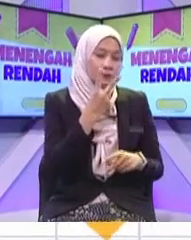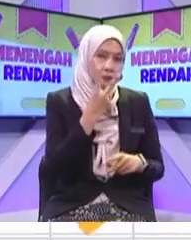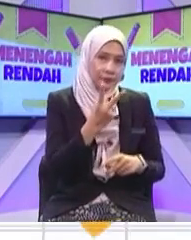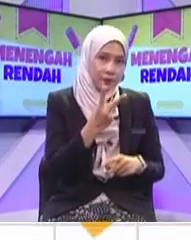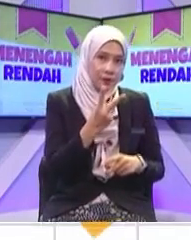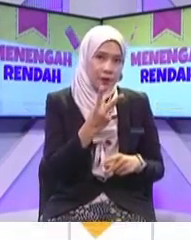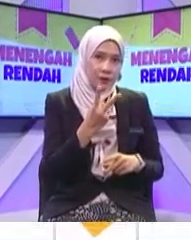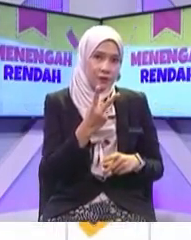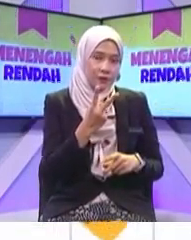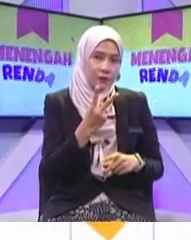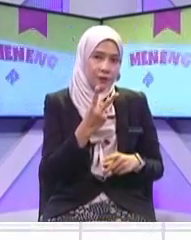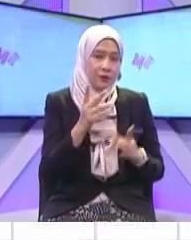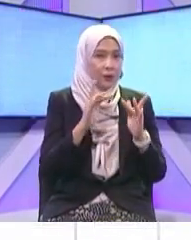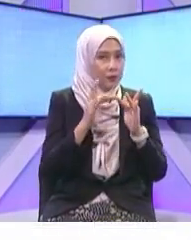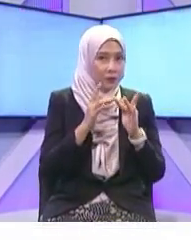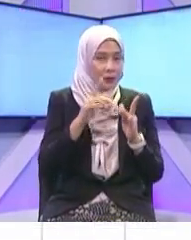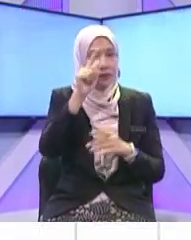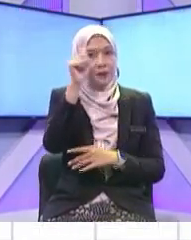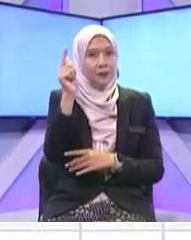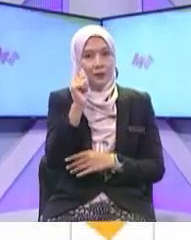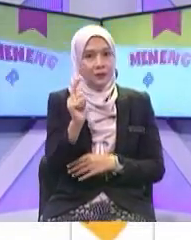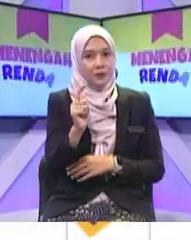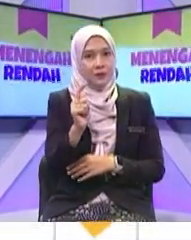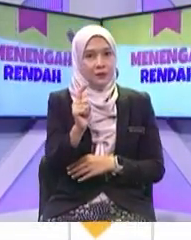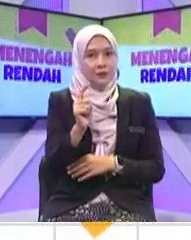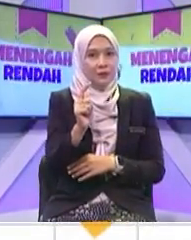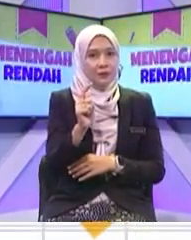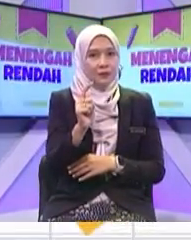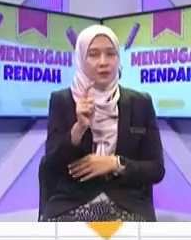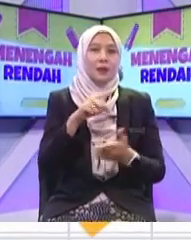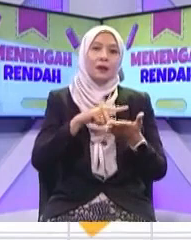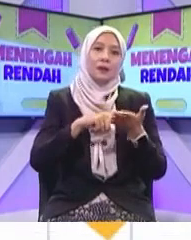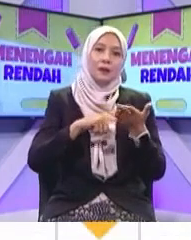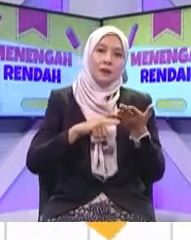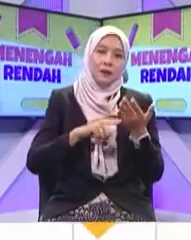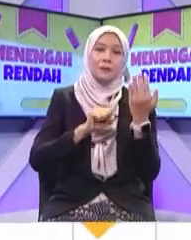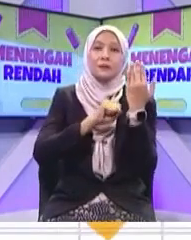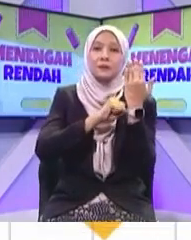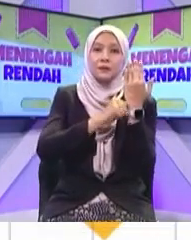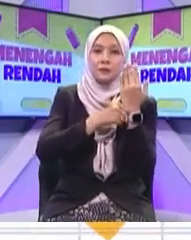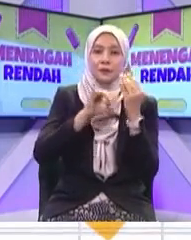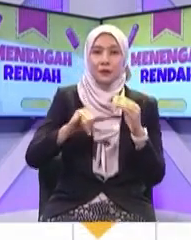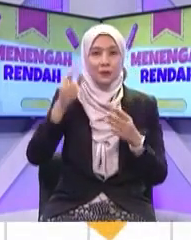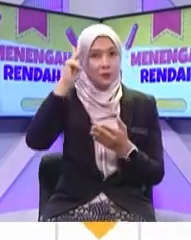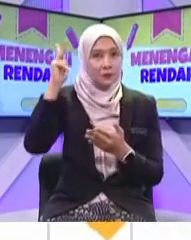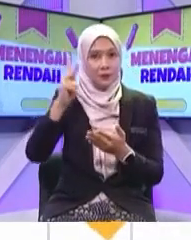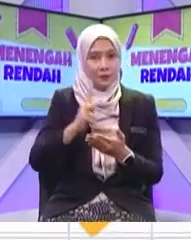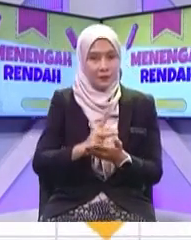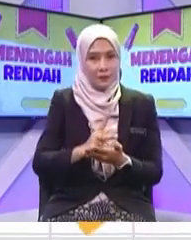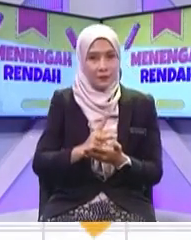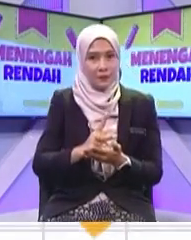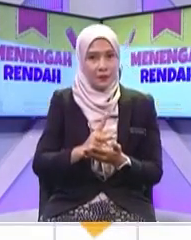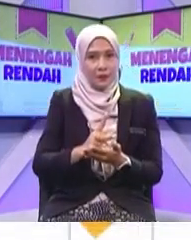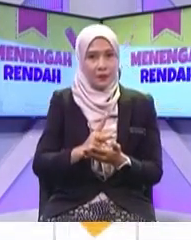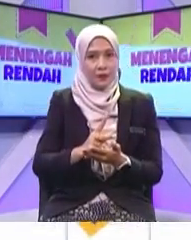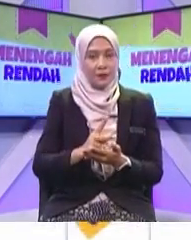dekat laman sosial yang boleh dipercayai laman baik buat rujukan buat rujukan